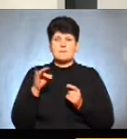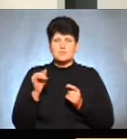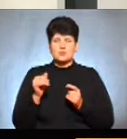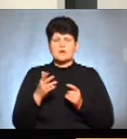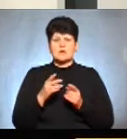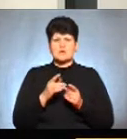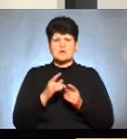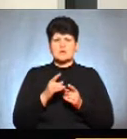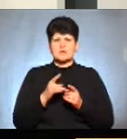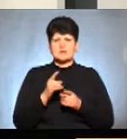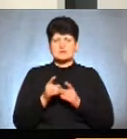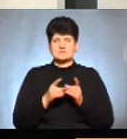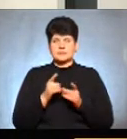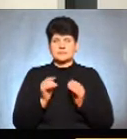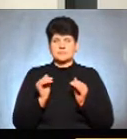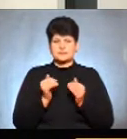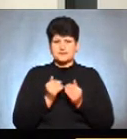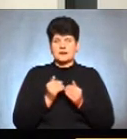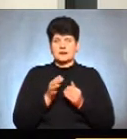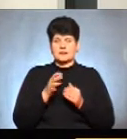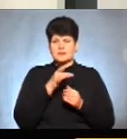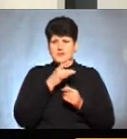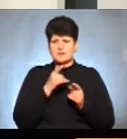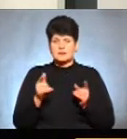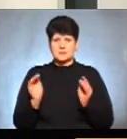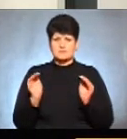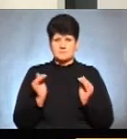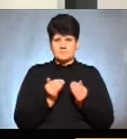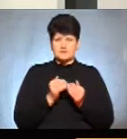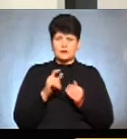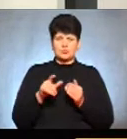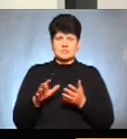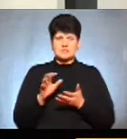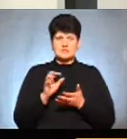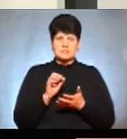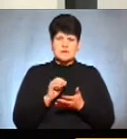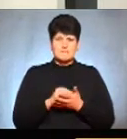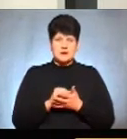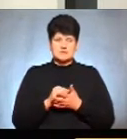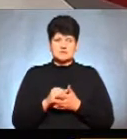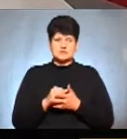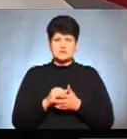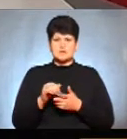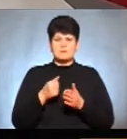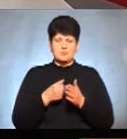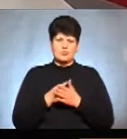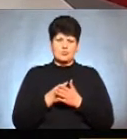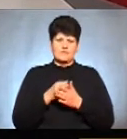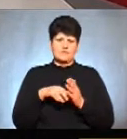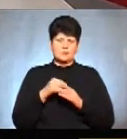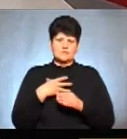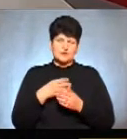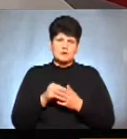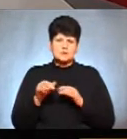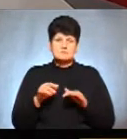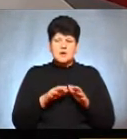заяв, це вже однозначно. Менші терміни, люди займаються вибори своїми особистими справами, але